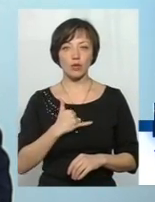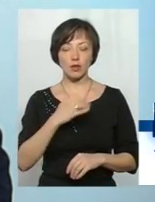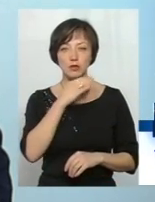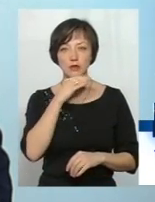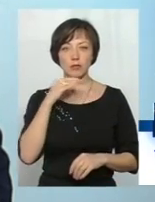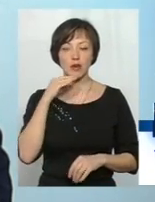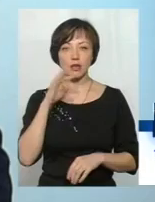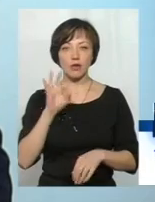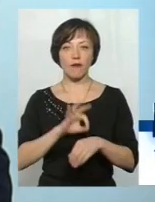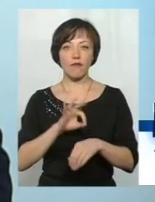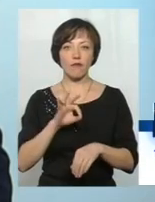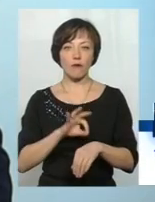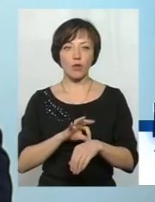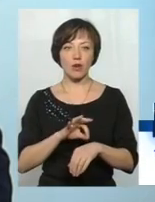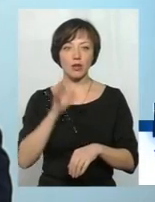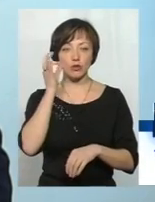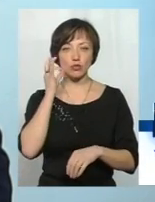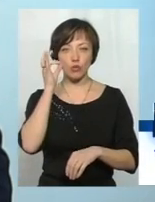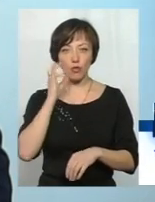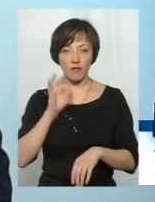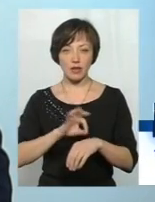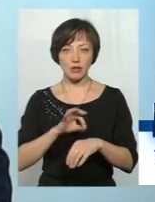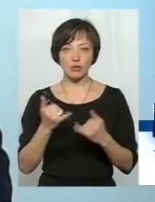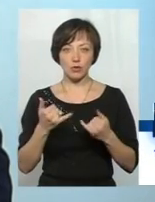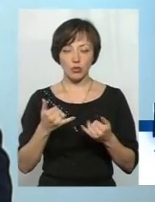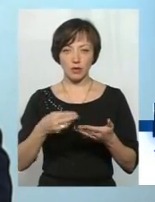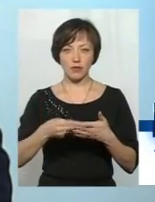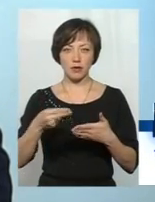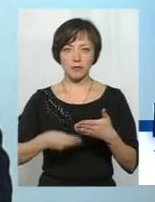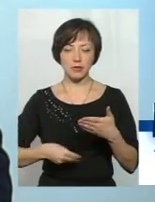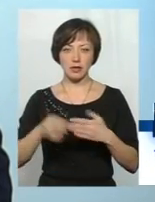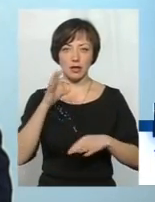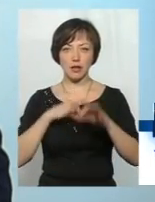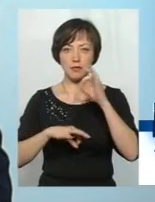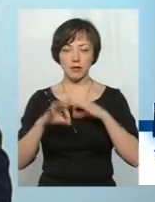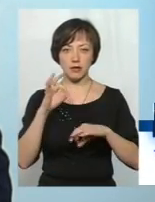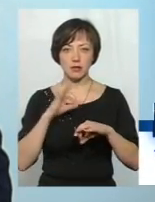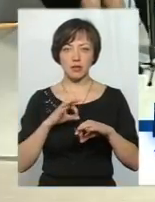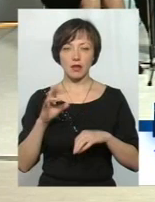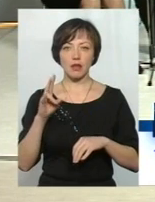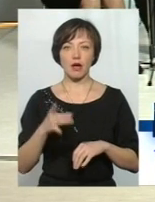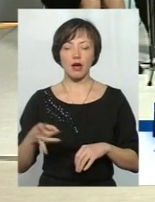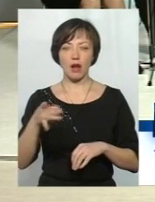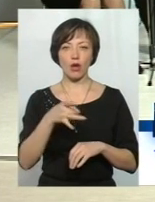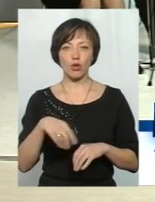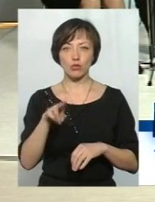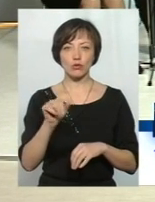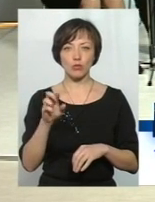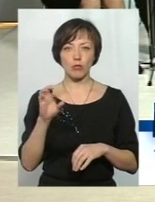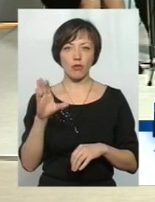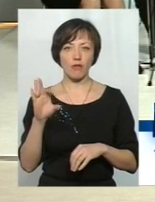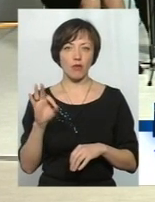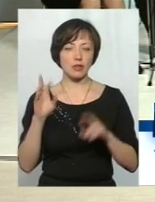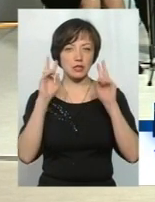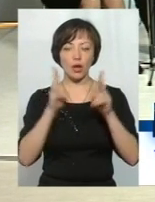гіодатиків. І сьогодні виситати таблятки нам на Дубову. Я не знаю, який це